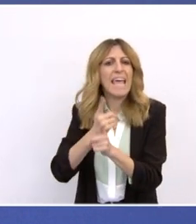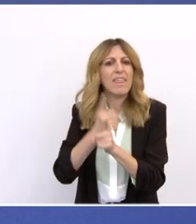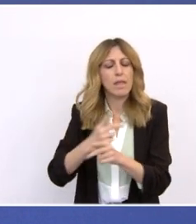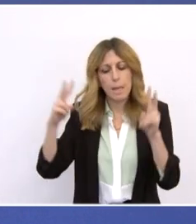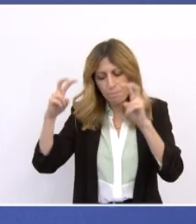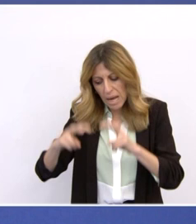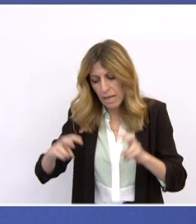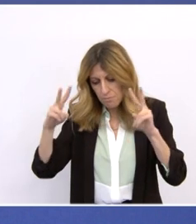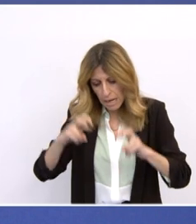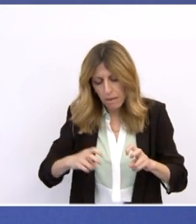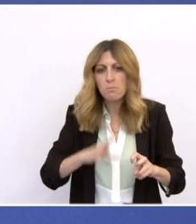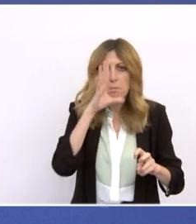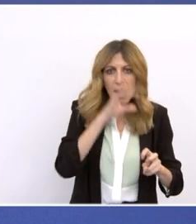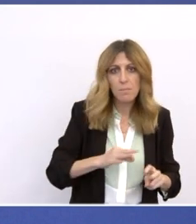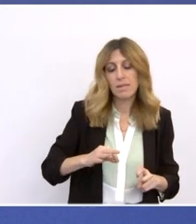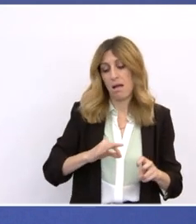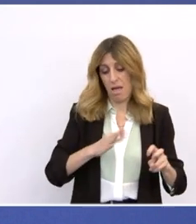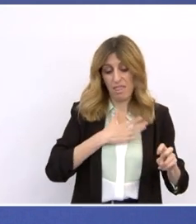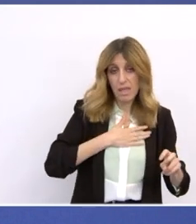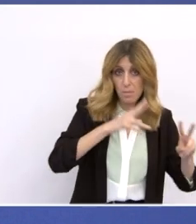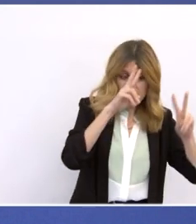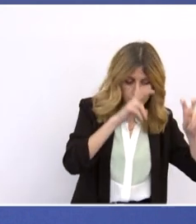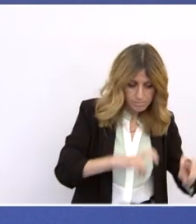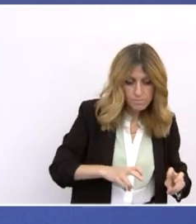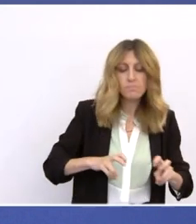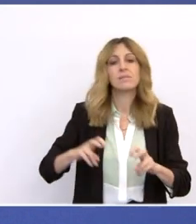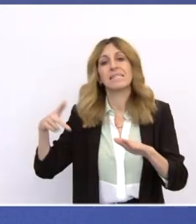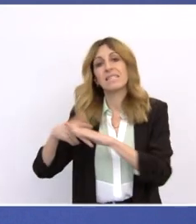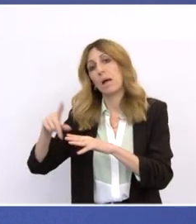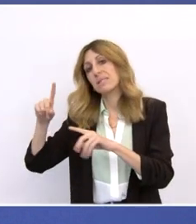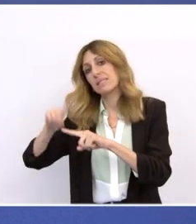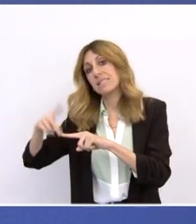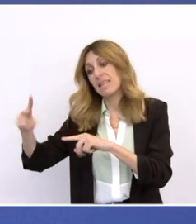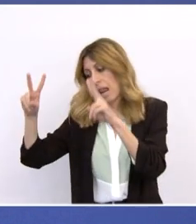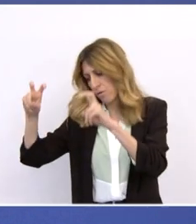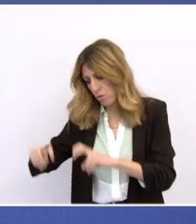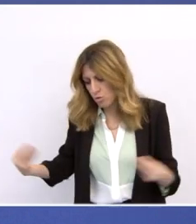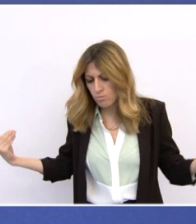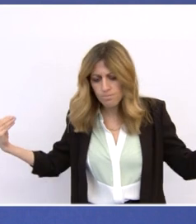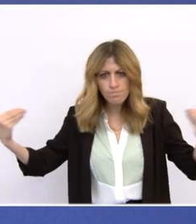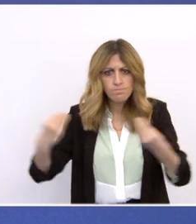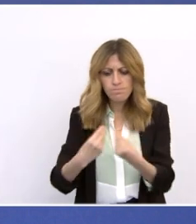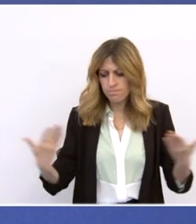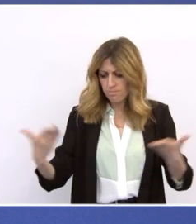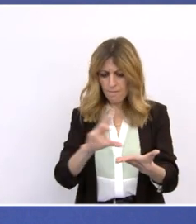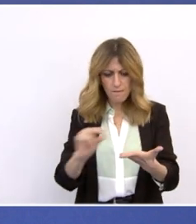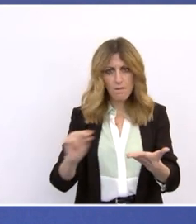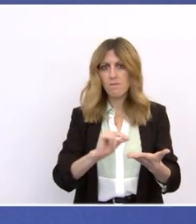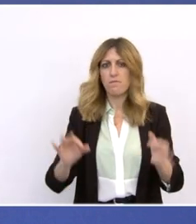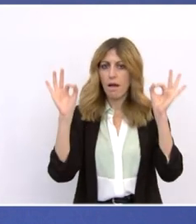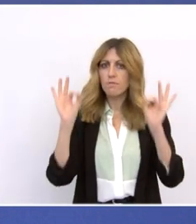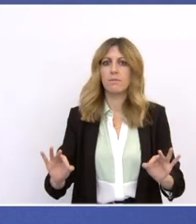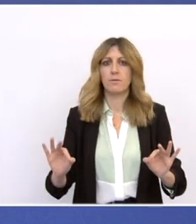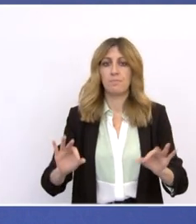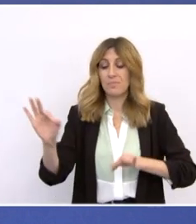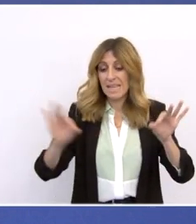συμβατά με αυτά τις τραπέζες της Ελλάδος, ιδιαίτερα να δεικνύουν το ρόλο του ανθρωπίνου κεφαλαίου, που το σχέδιο Ελλάδα 2.0